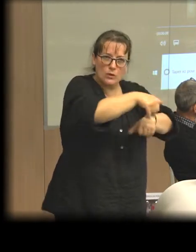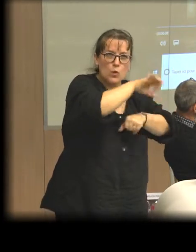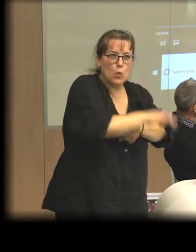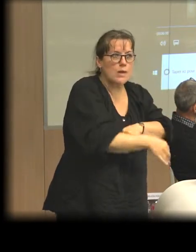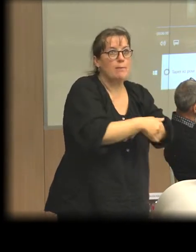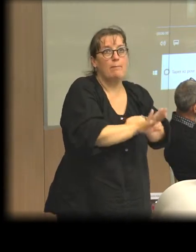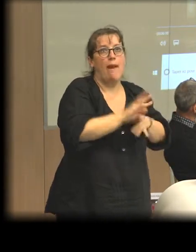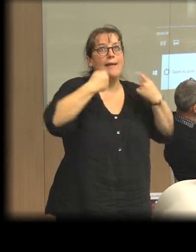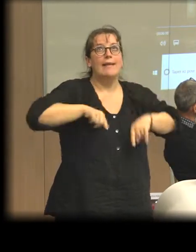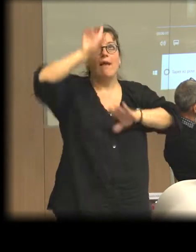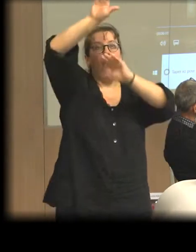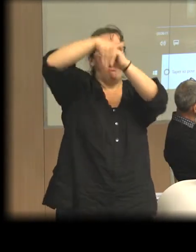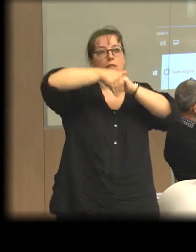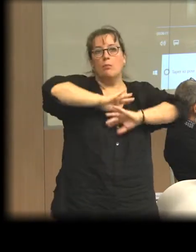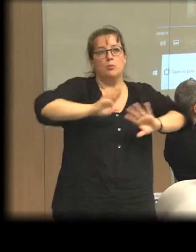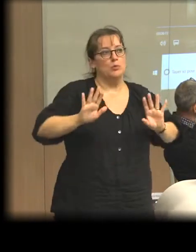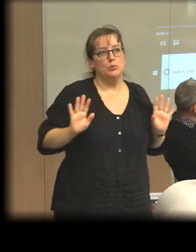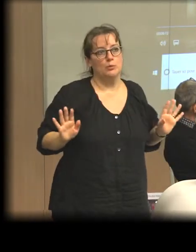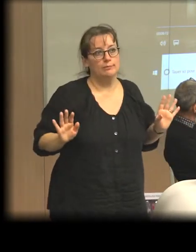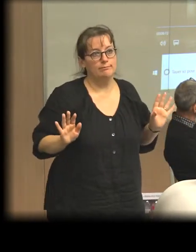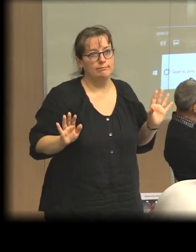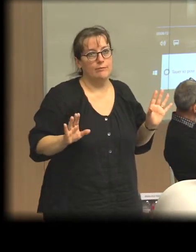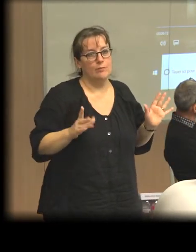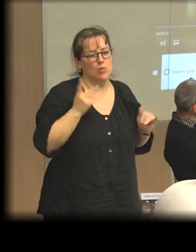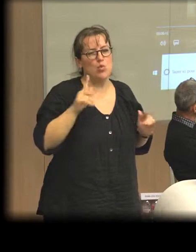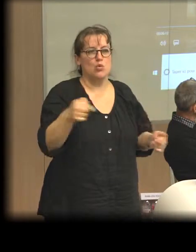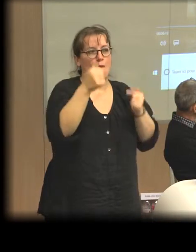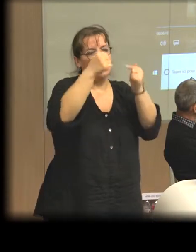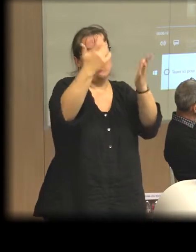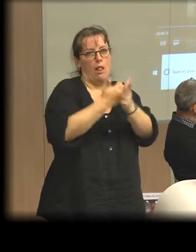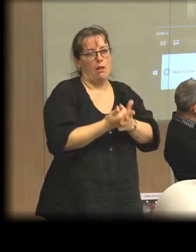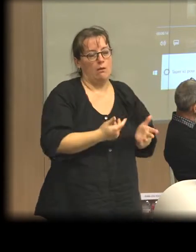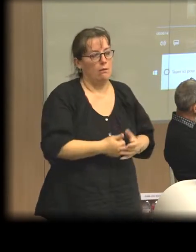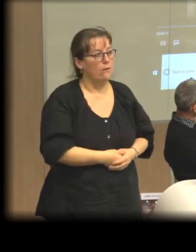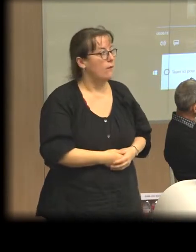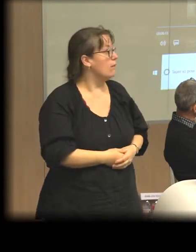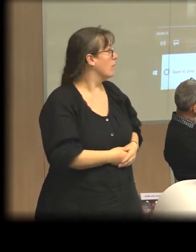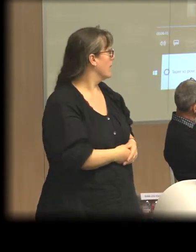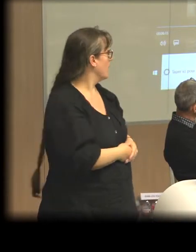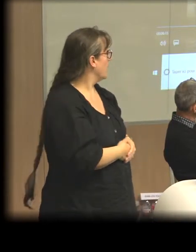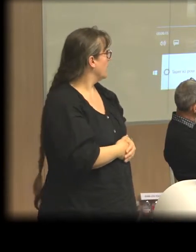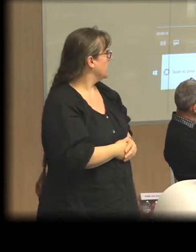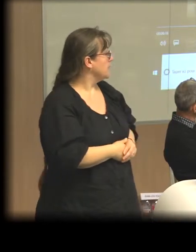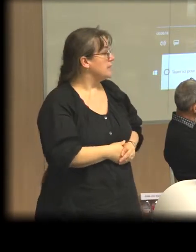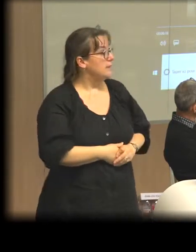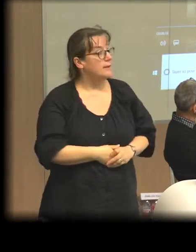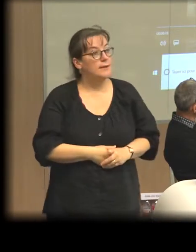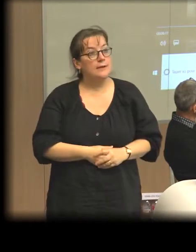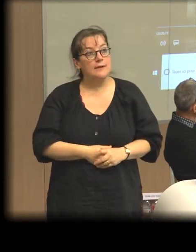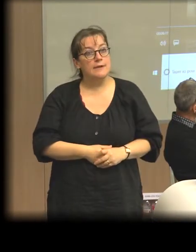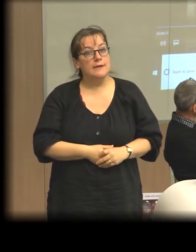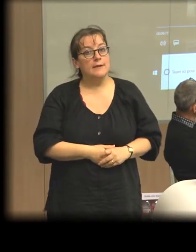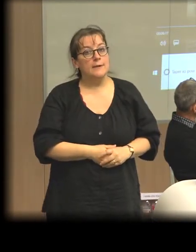beaucoup plus conflictuel et hostile qu'il ne l'était précédemment. Il y a une autre